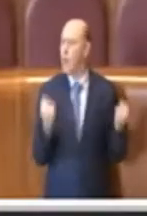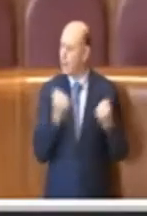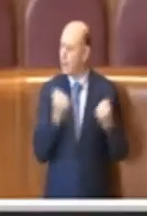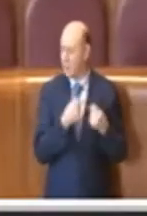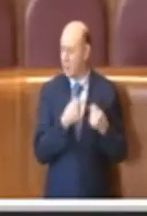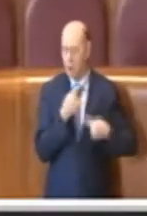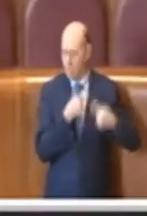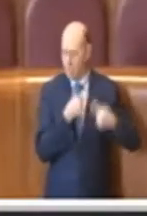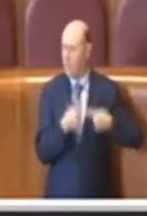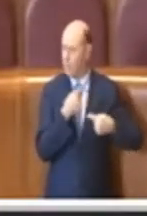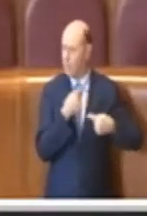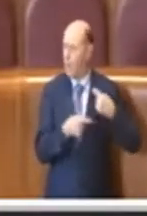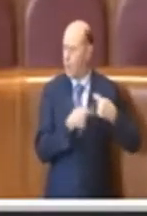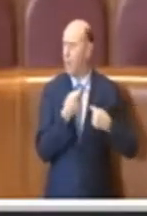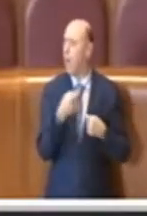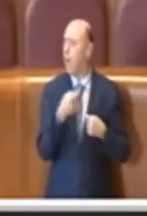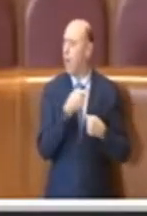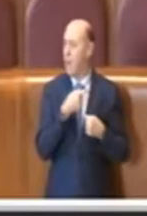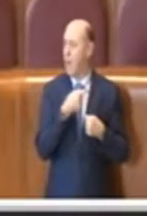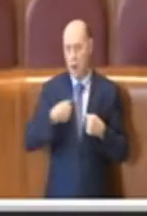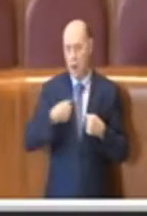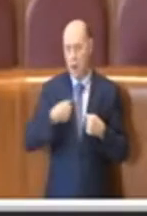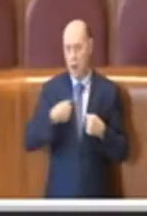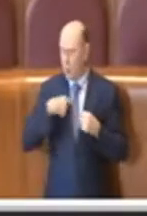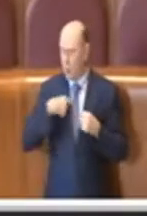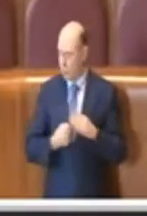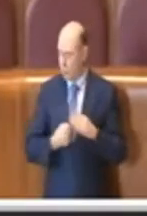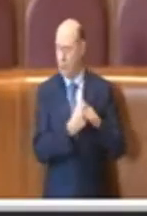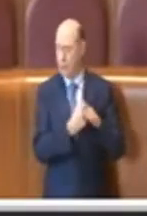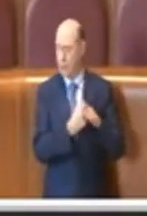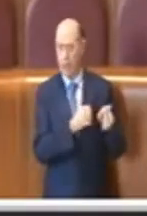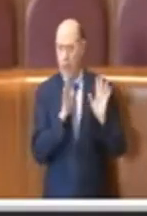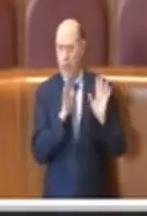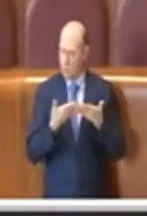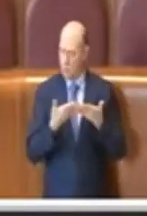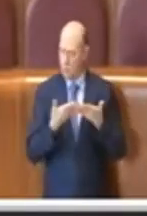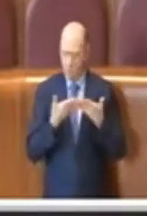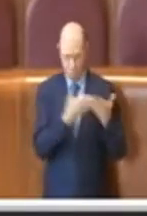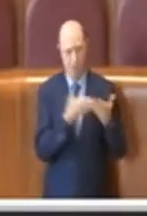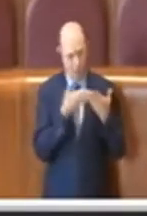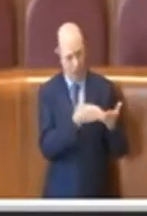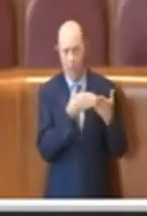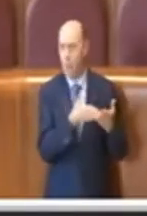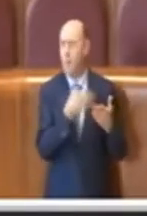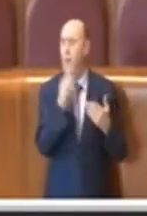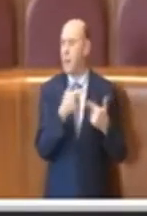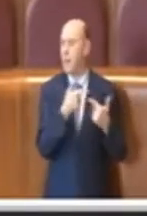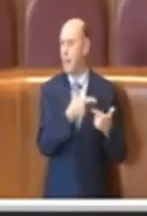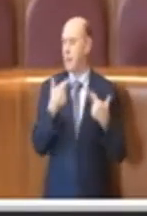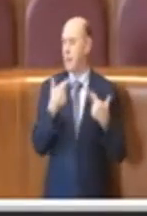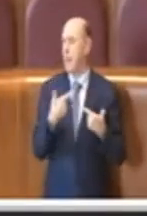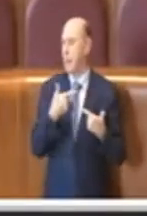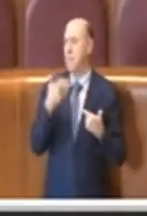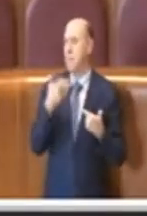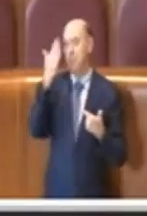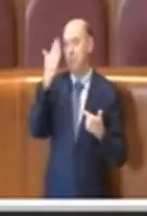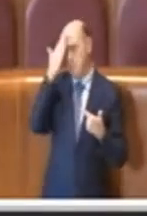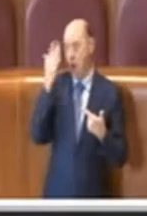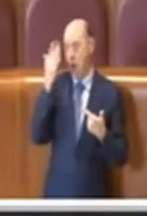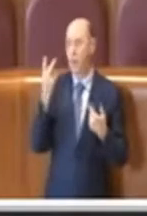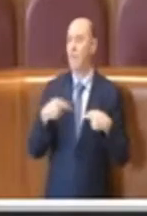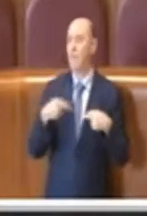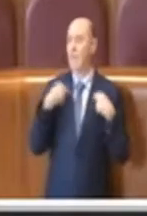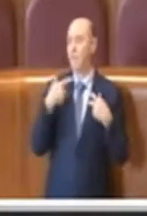che sosteniamo e favoriamo per mantenere appunto viva la memoria e